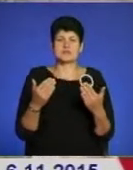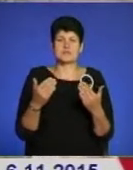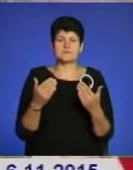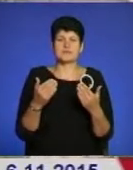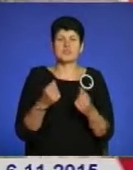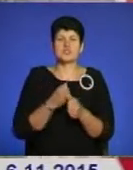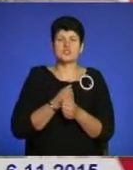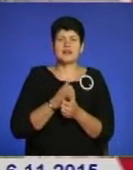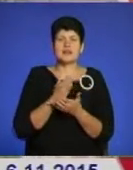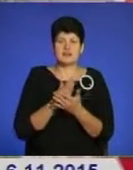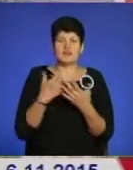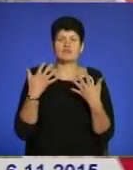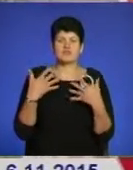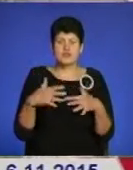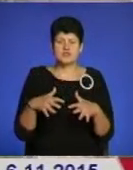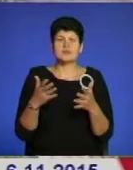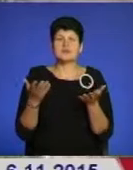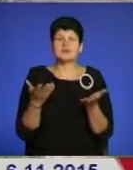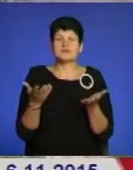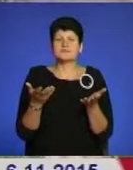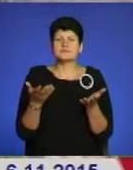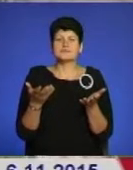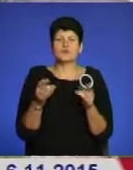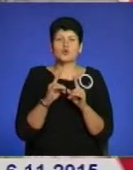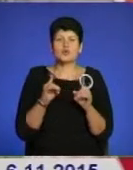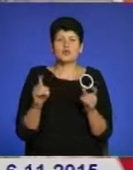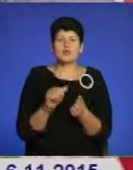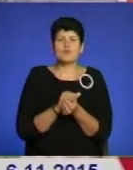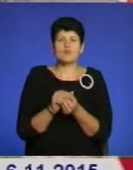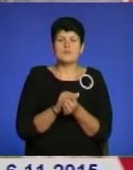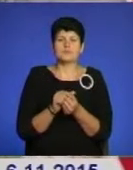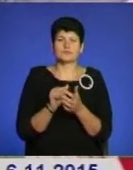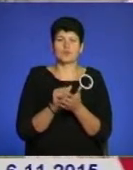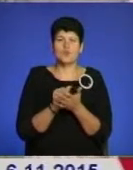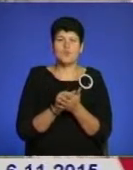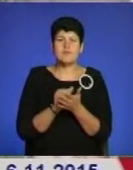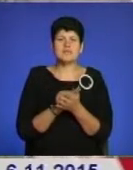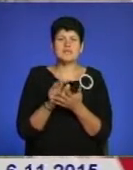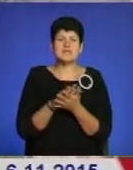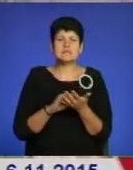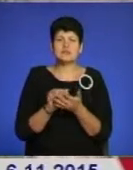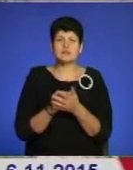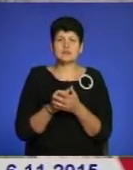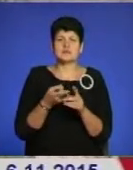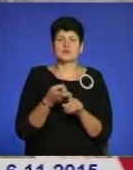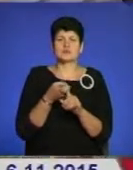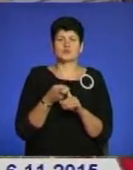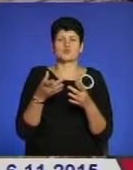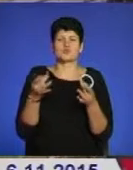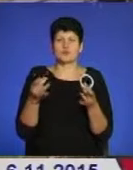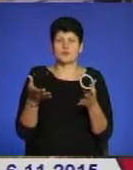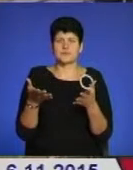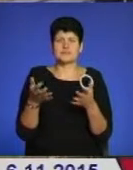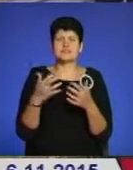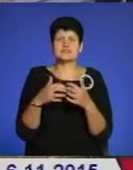На жаль, є втрачені експонати, це особливо паперові документи, які зіпсувалися внаслідок вологості. У